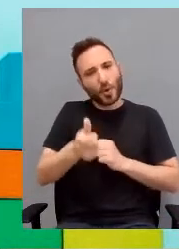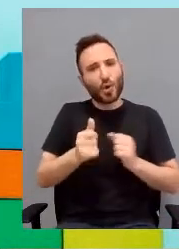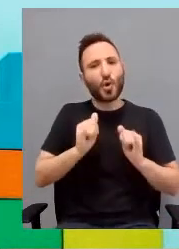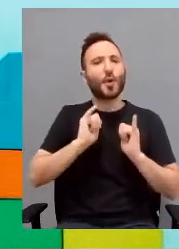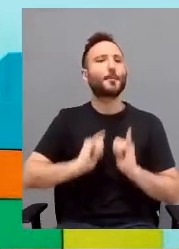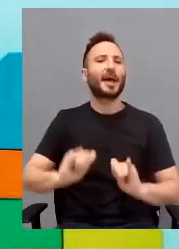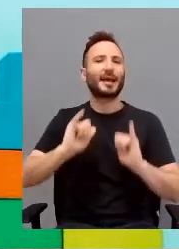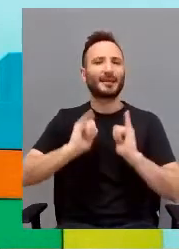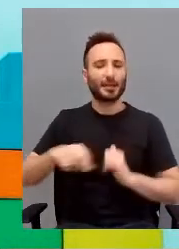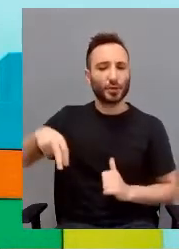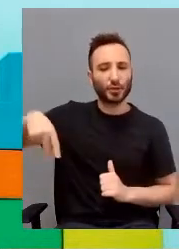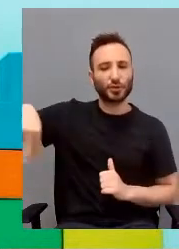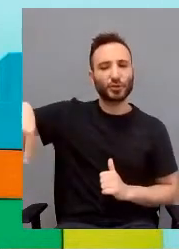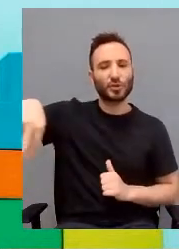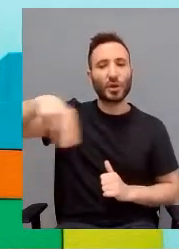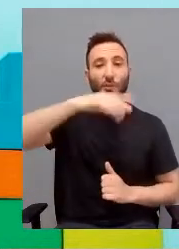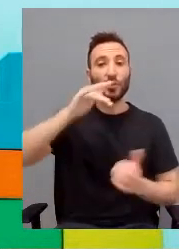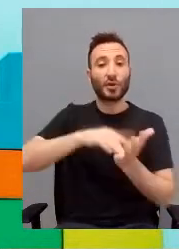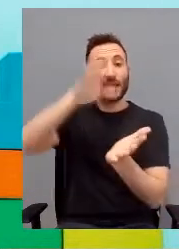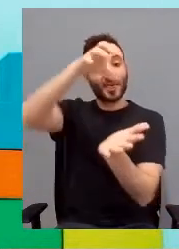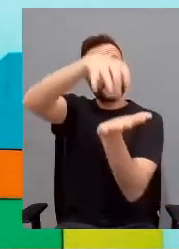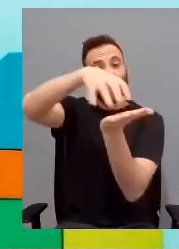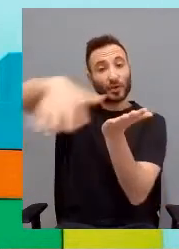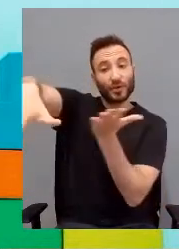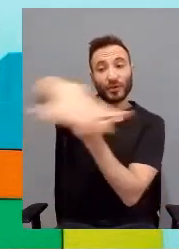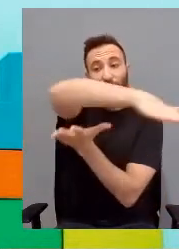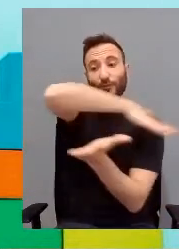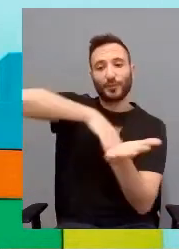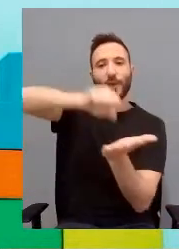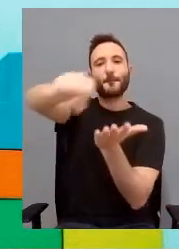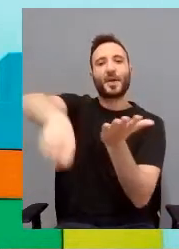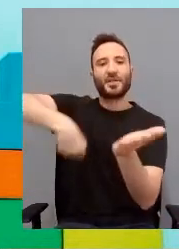isolati. Ok, la prossima slide.